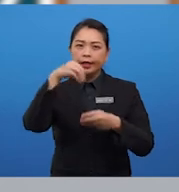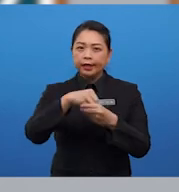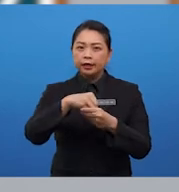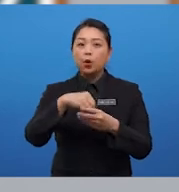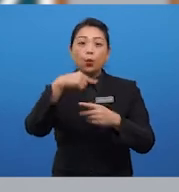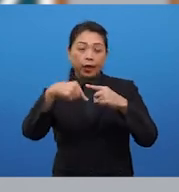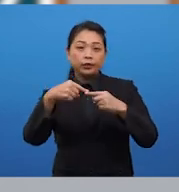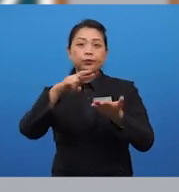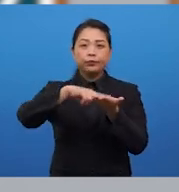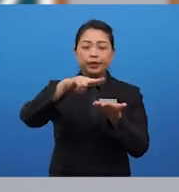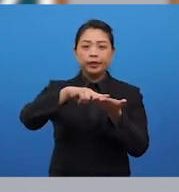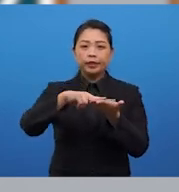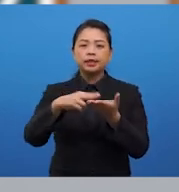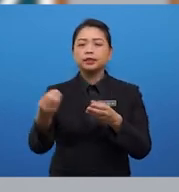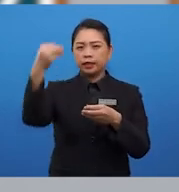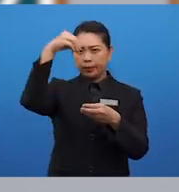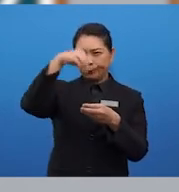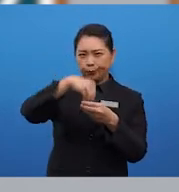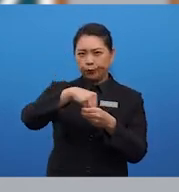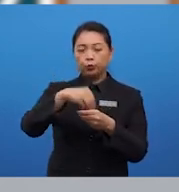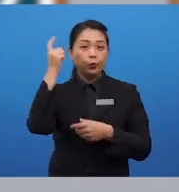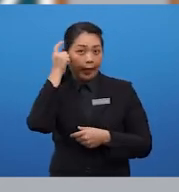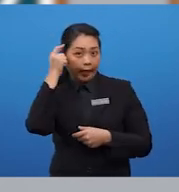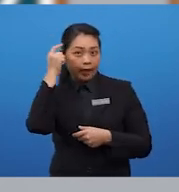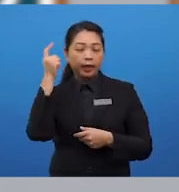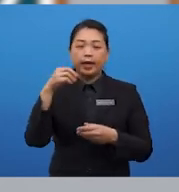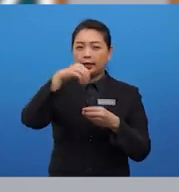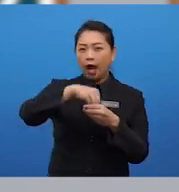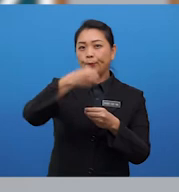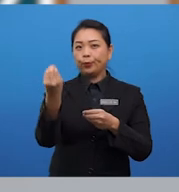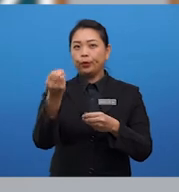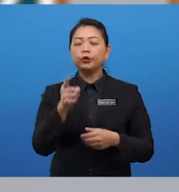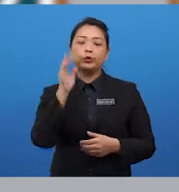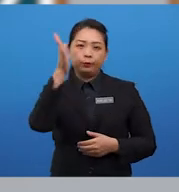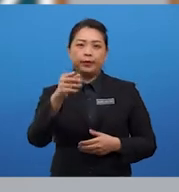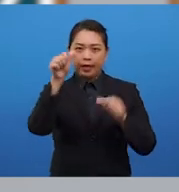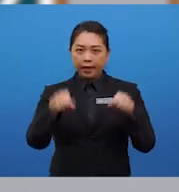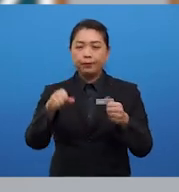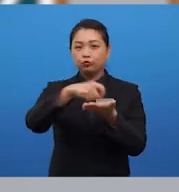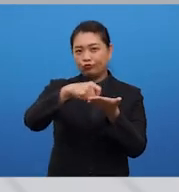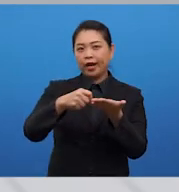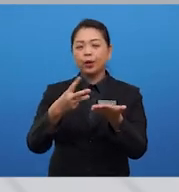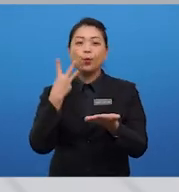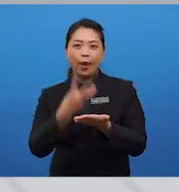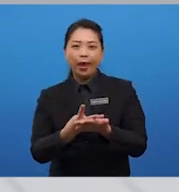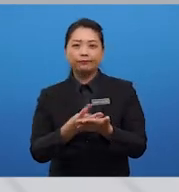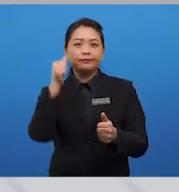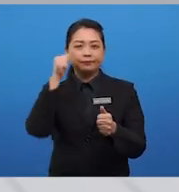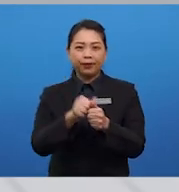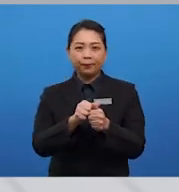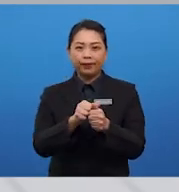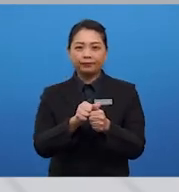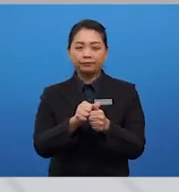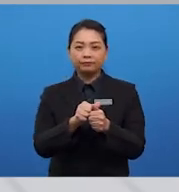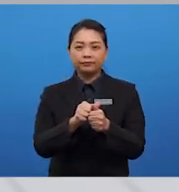when you read, it's in an input to your head, and as output, you'll be able to write well. So, remember,